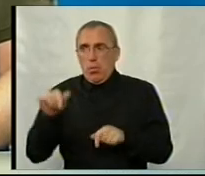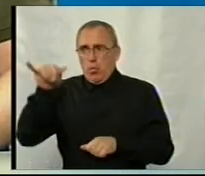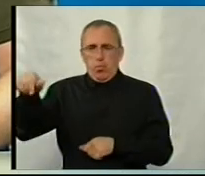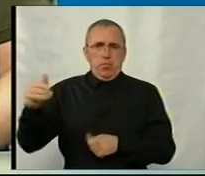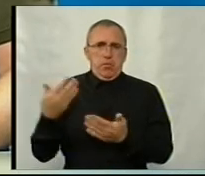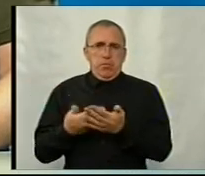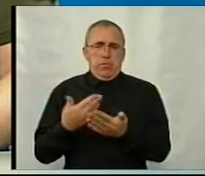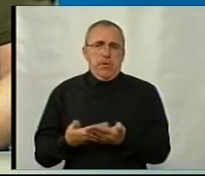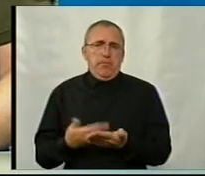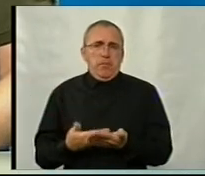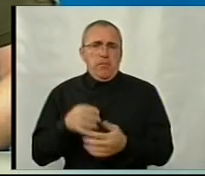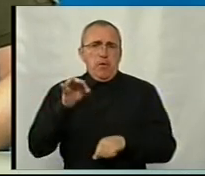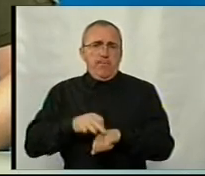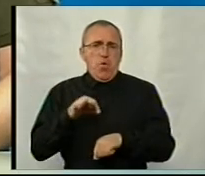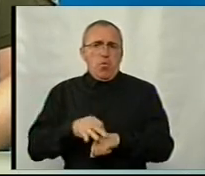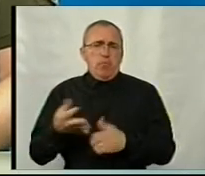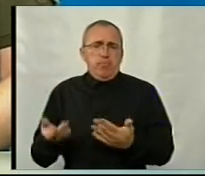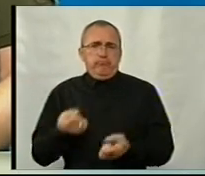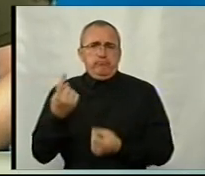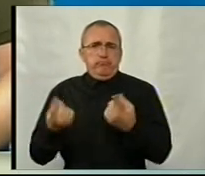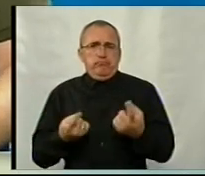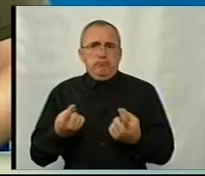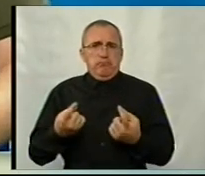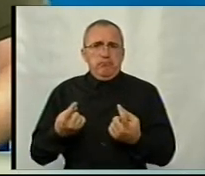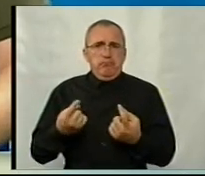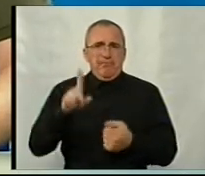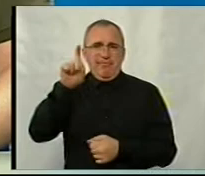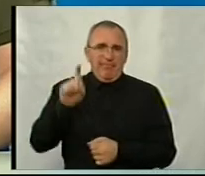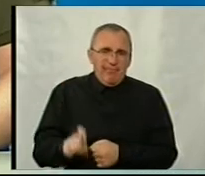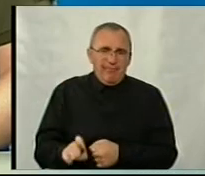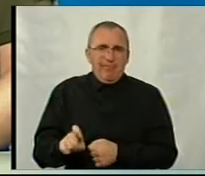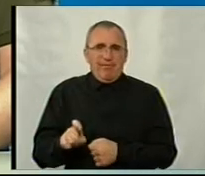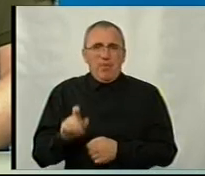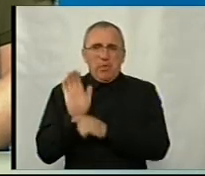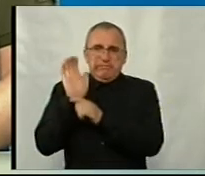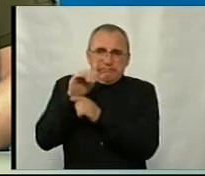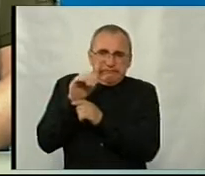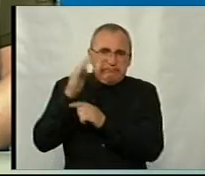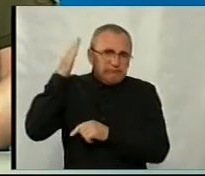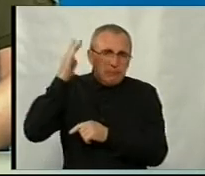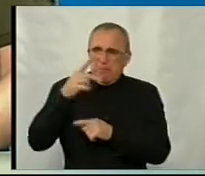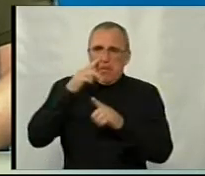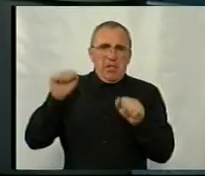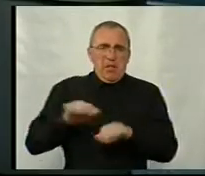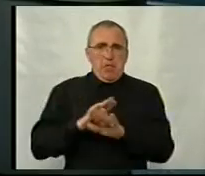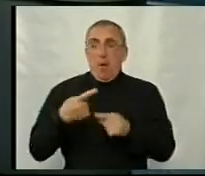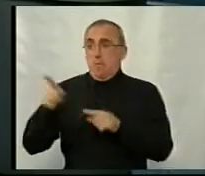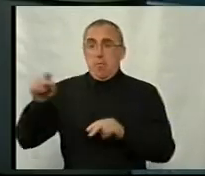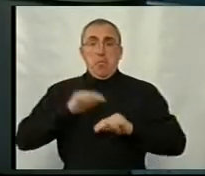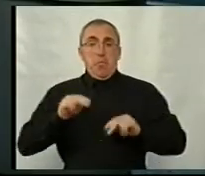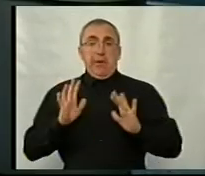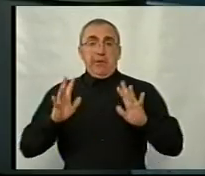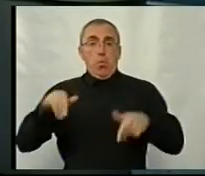там, наприклад, хвороби хребта. Скаліоз такий, що неможливо, його потрібно цей. А він працює